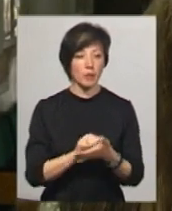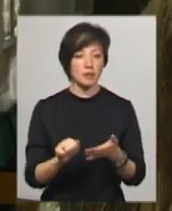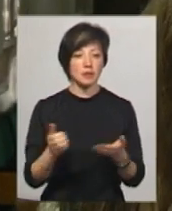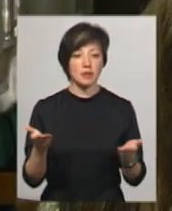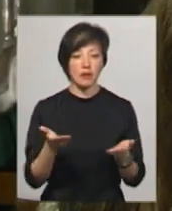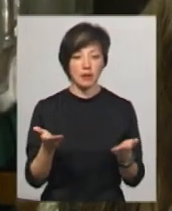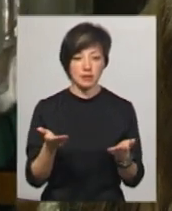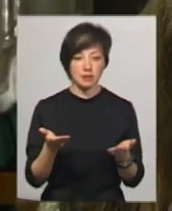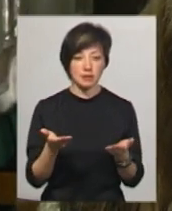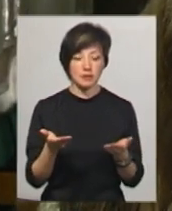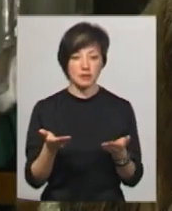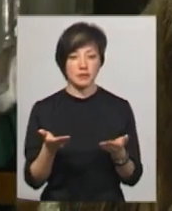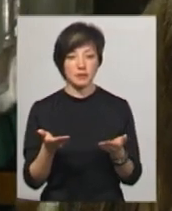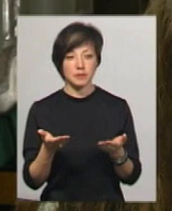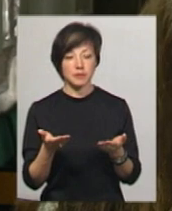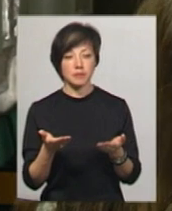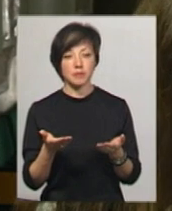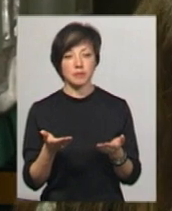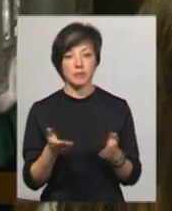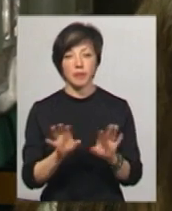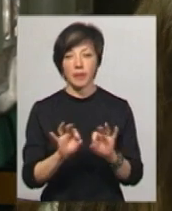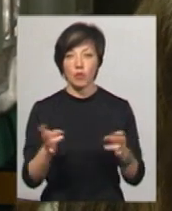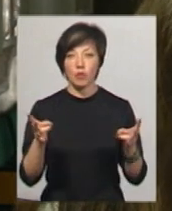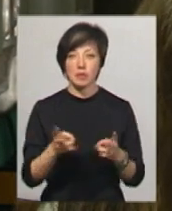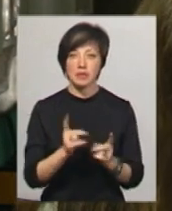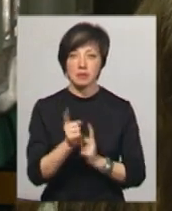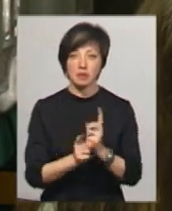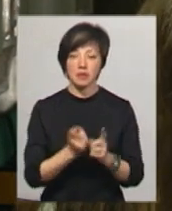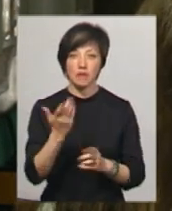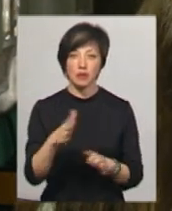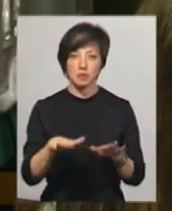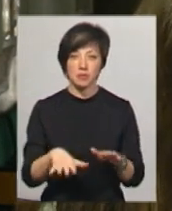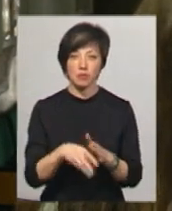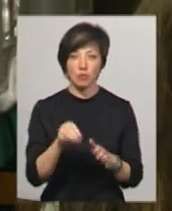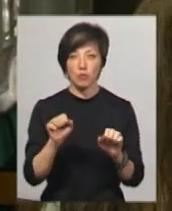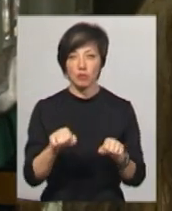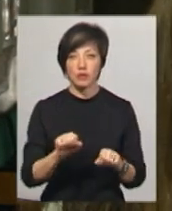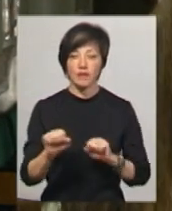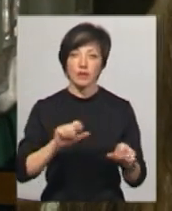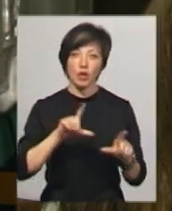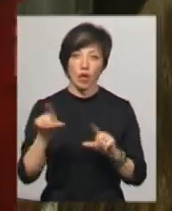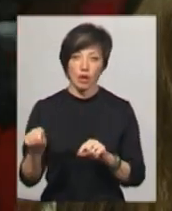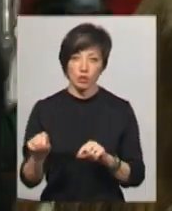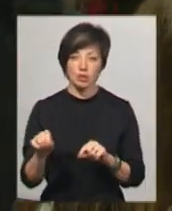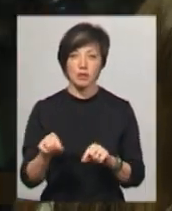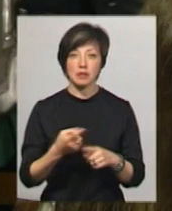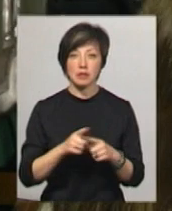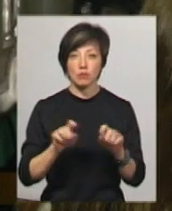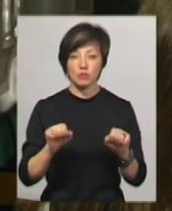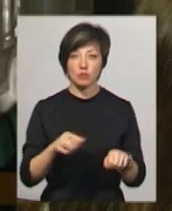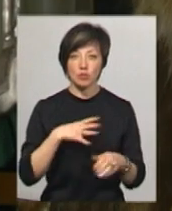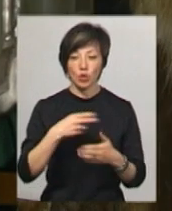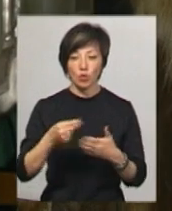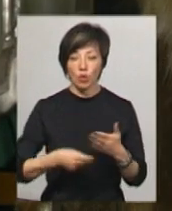мотивує необхідність зміни вашого місця голосування. Тобто це може бути відрядження, це може бути